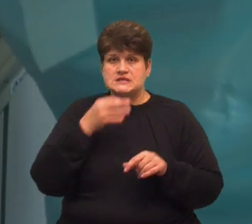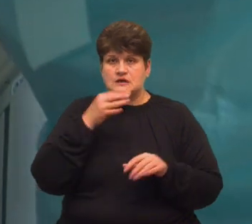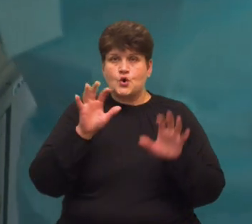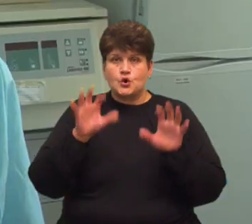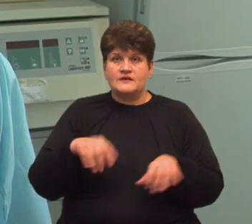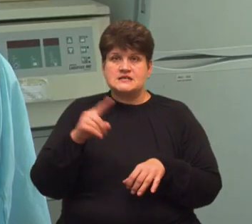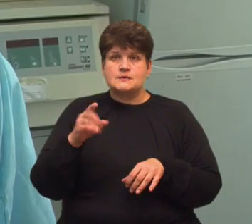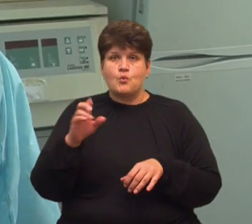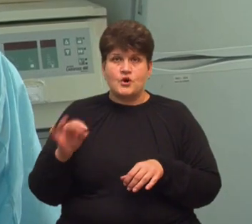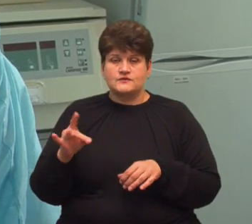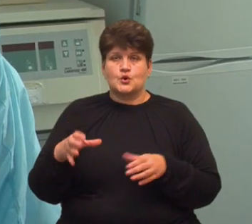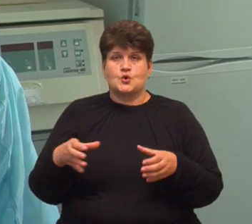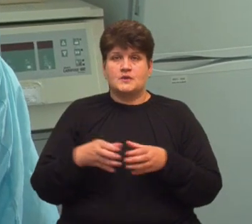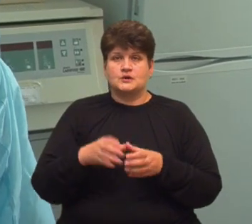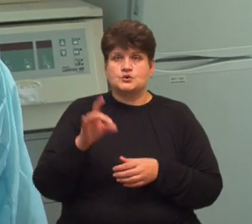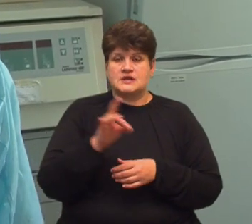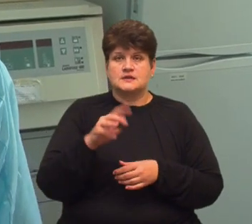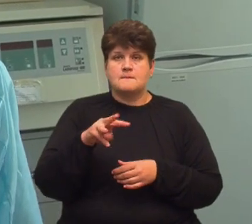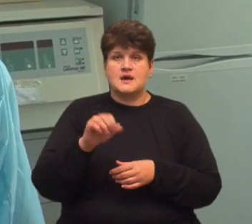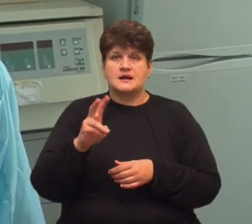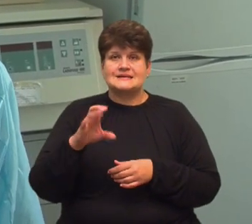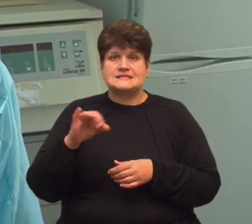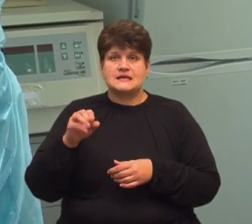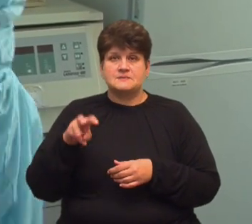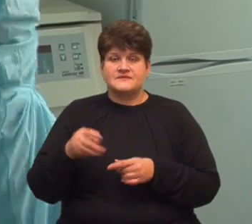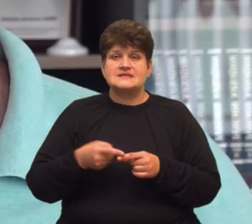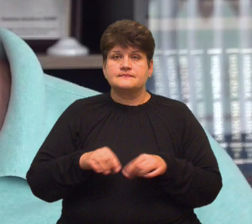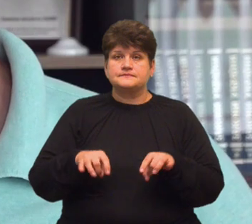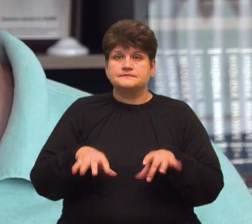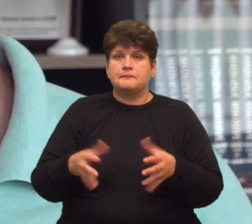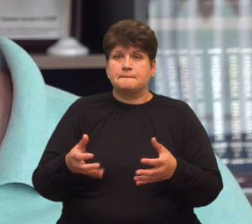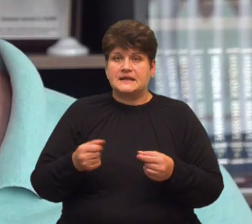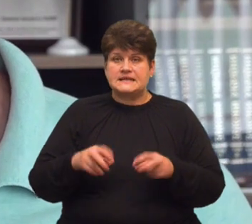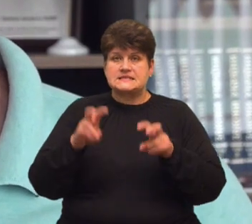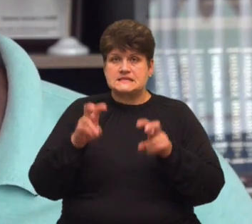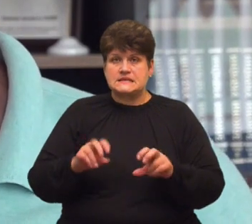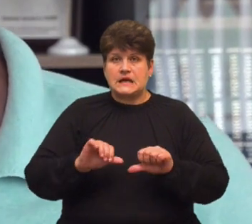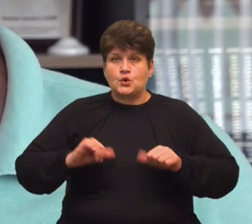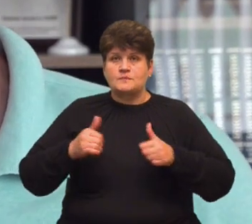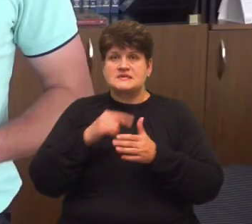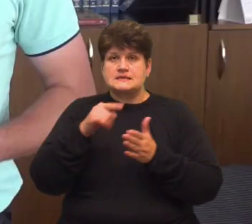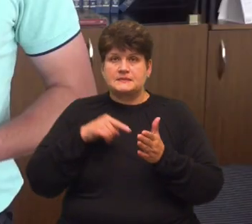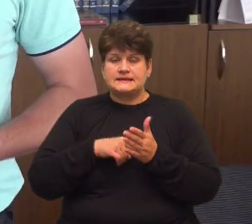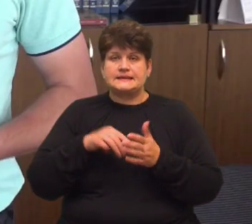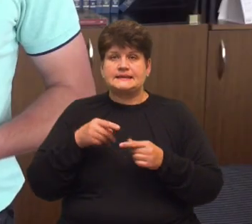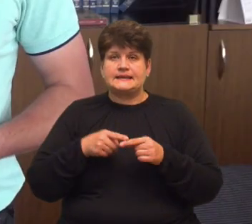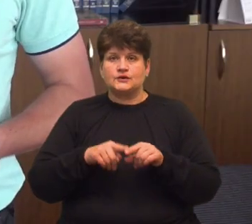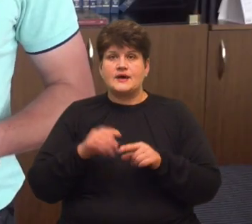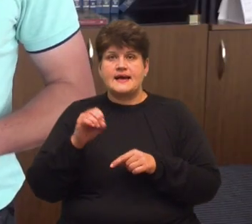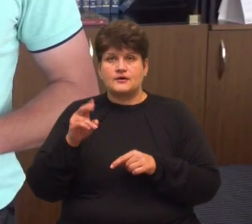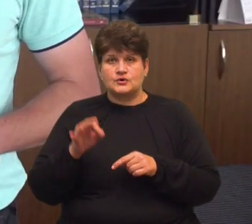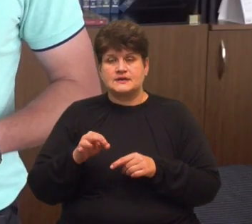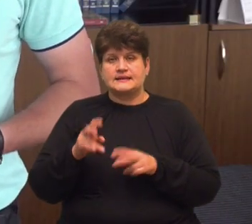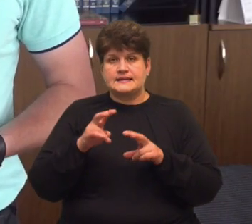Зборівської громади Руслан Максимів. За його словами, таке рішення прийняли на засіданні комісії з питань техногенно-екологічної безпеки та